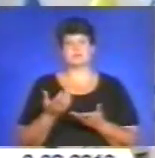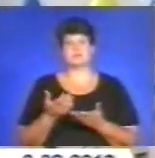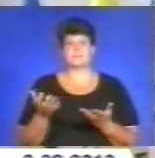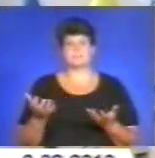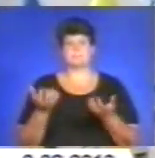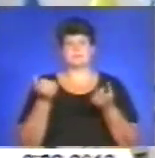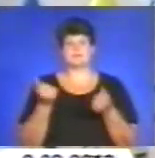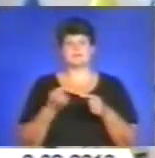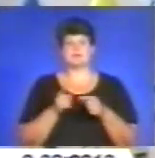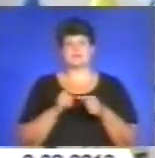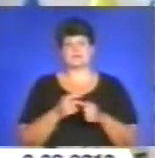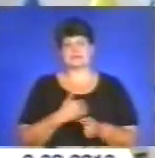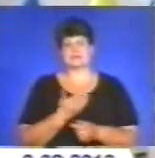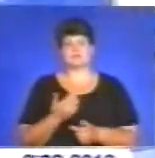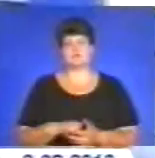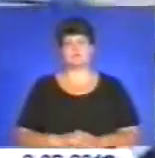цієї ініціативи.